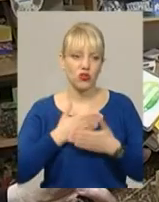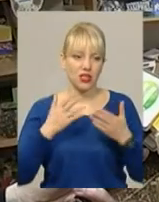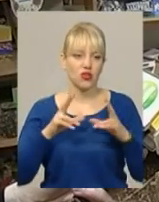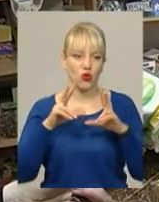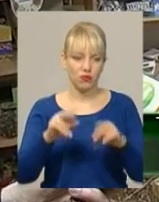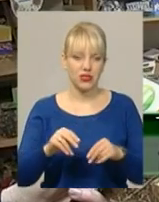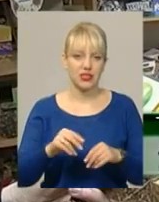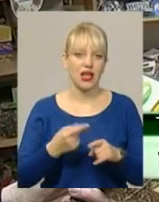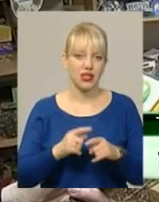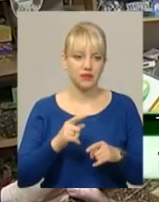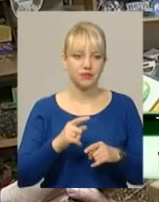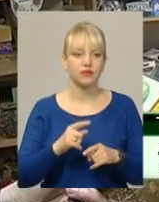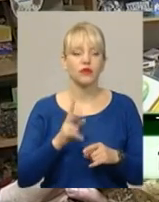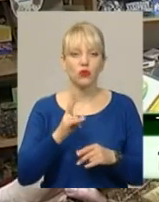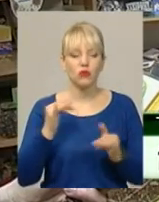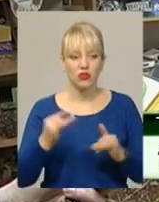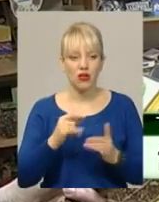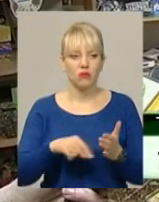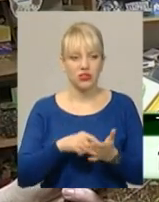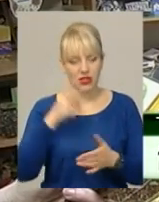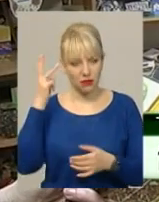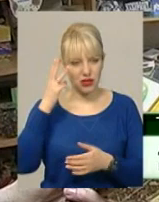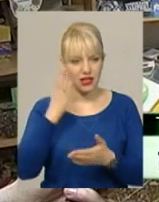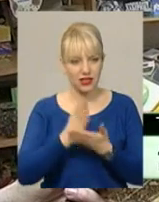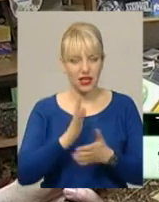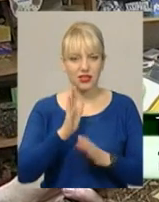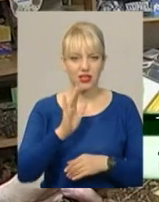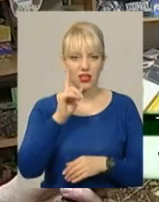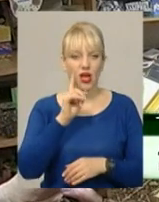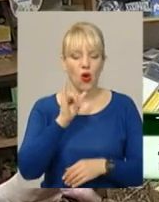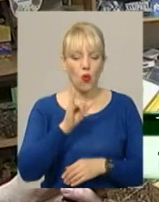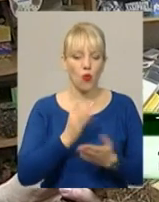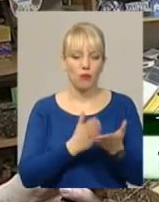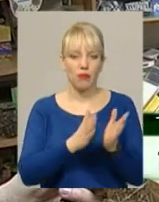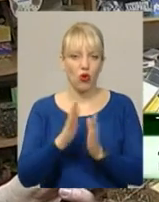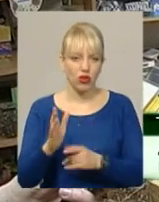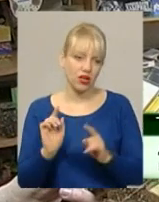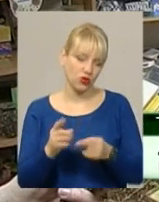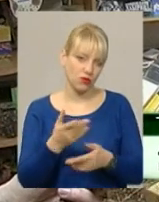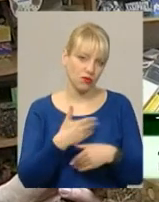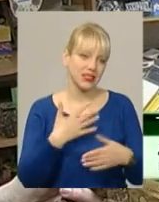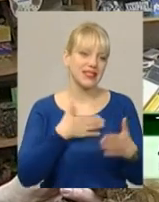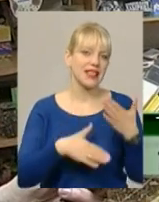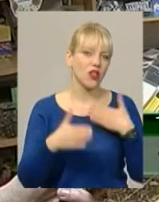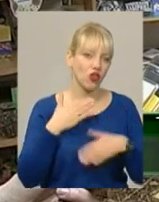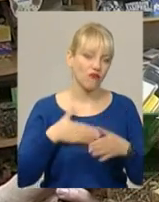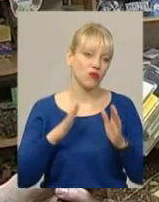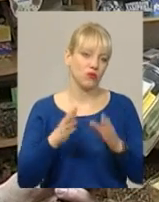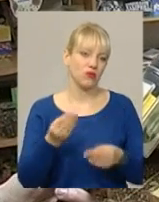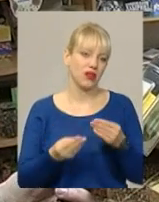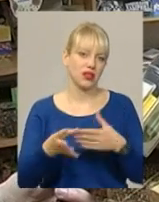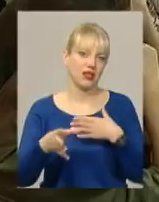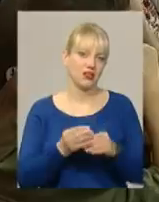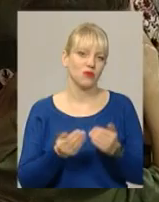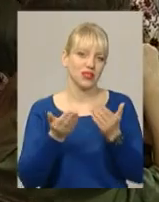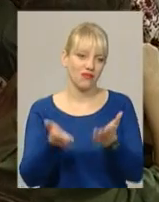Кому цікаво, звертайтеся. В місті Хмельницькому вона є поки що тільки у бібліотеках, тому ми задоволенням будемо грати разом